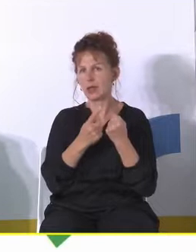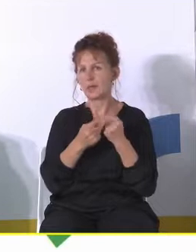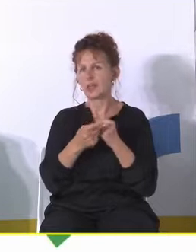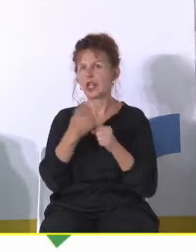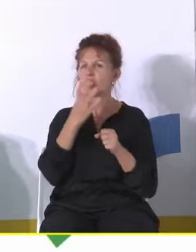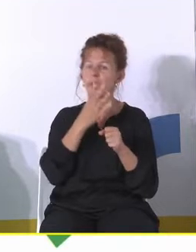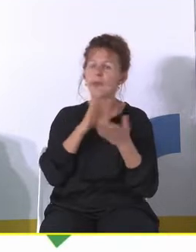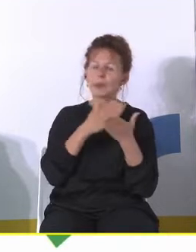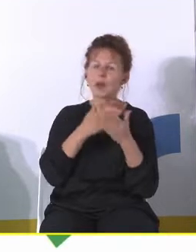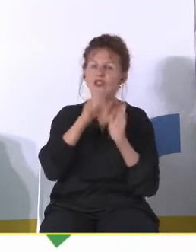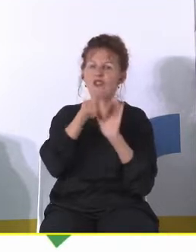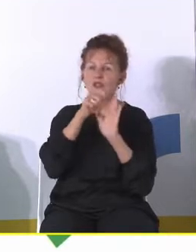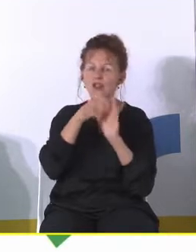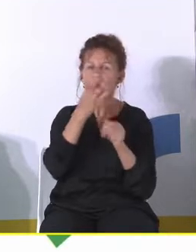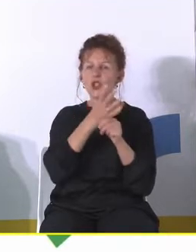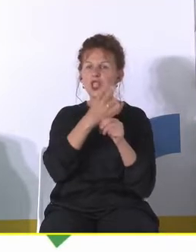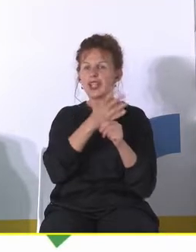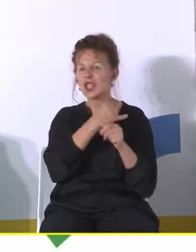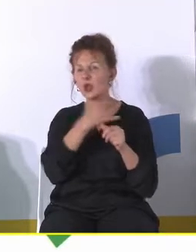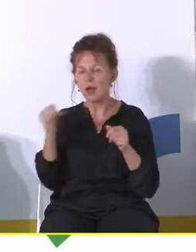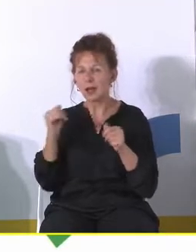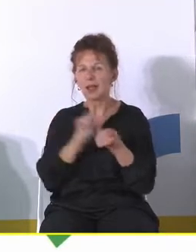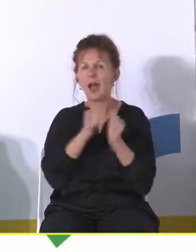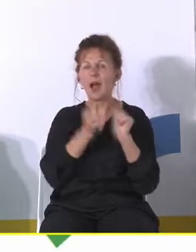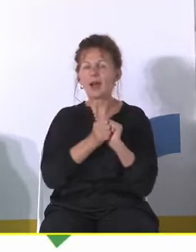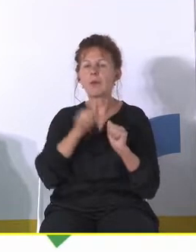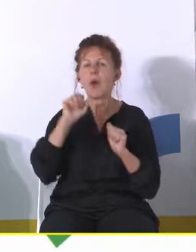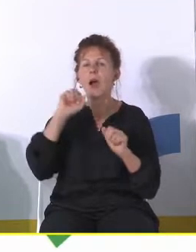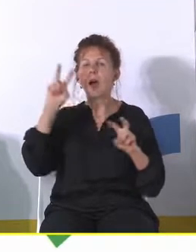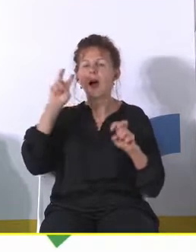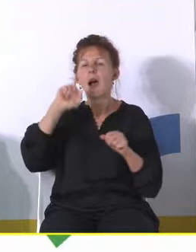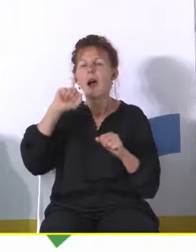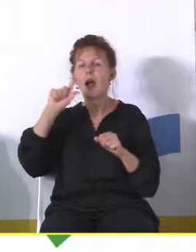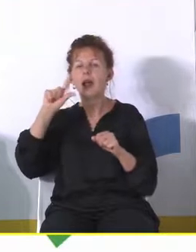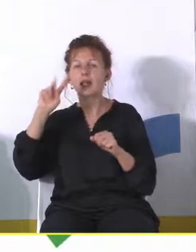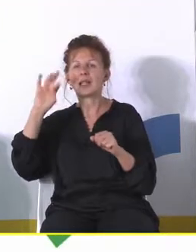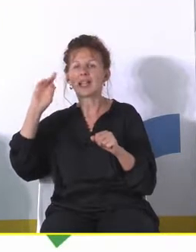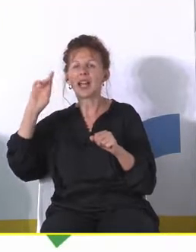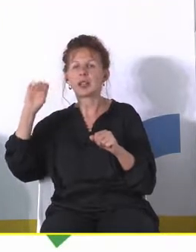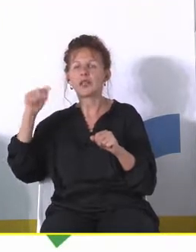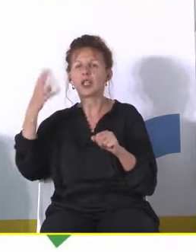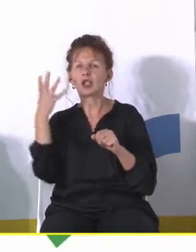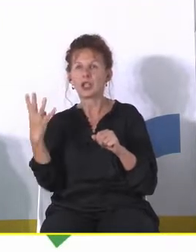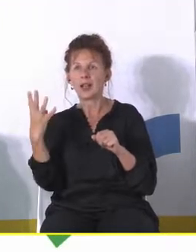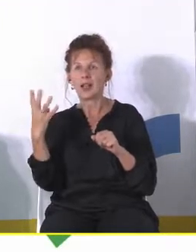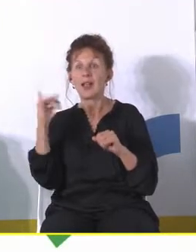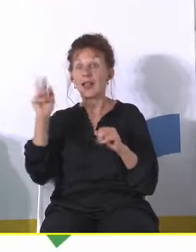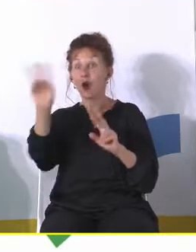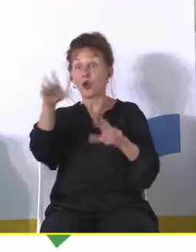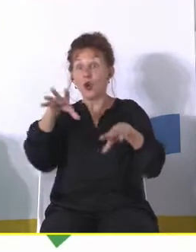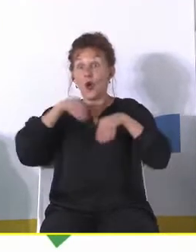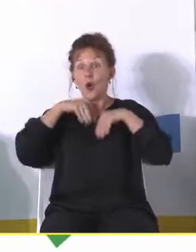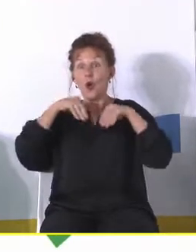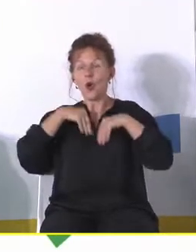-latek, serial Alternatywy 4, czasy kiedy człowiek jak dostał mieszkanie to skakał pod